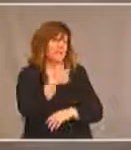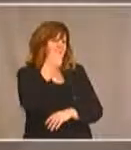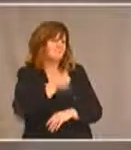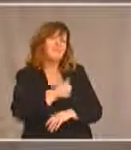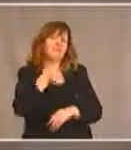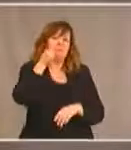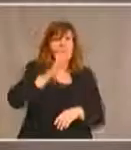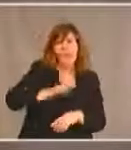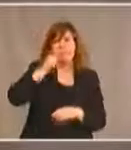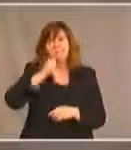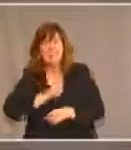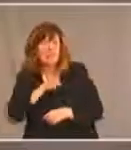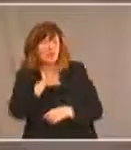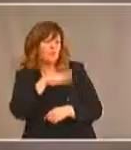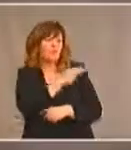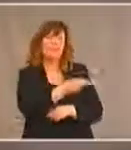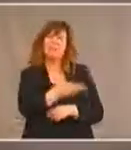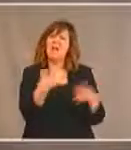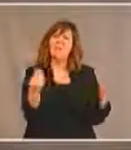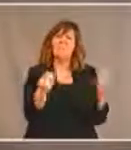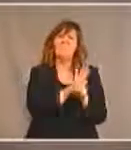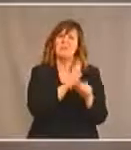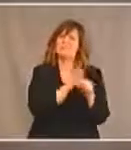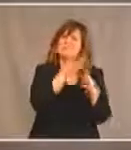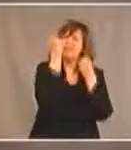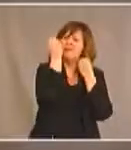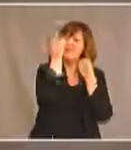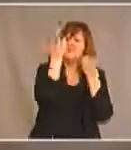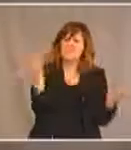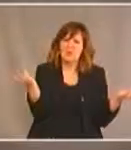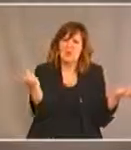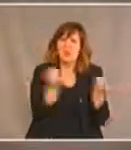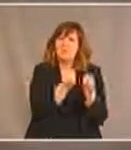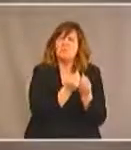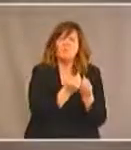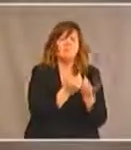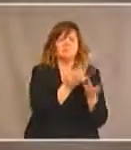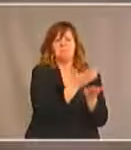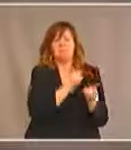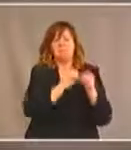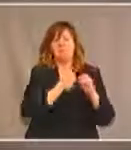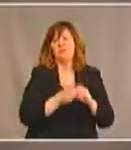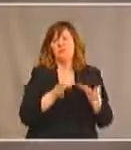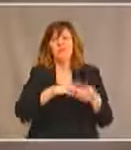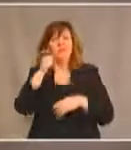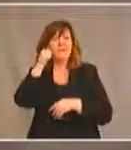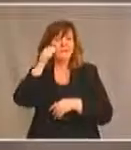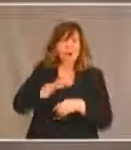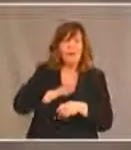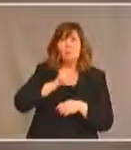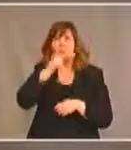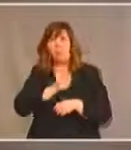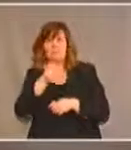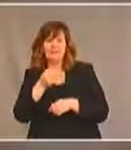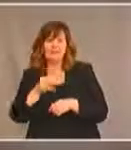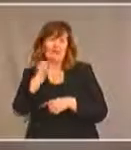handicaps dans les Premières Nations. Il faut que cela change. Les femmes des Premières Nations comme les filles qui ont des handicaps